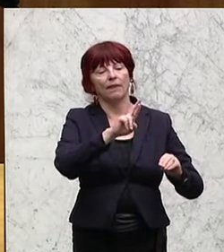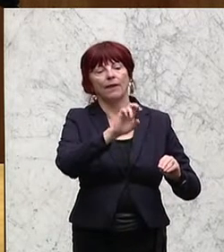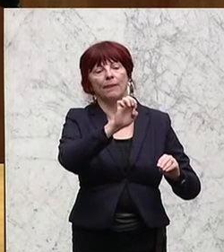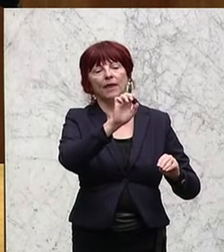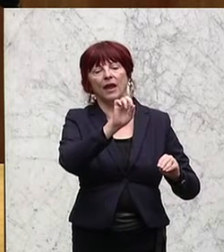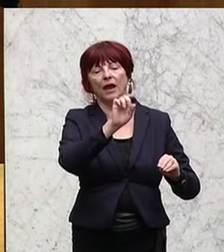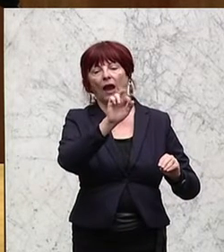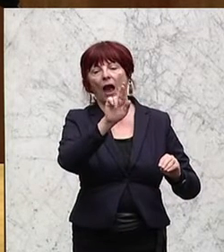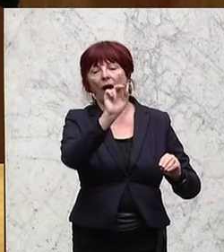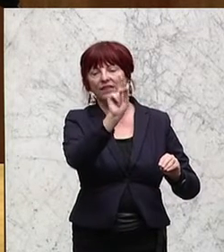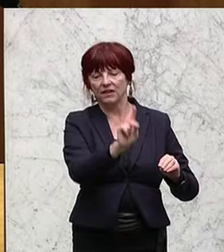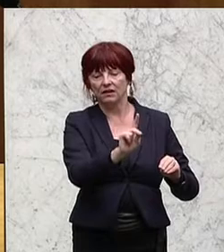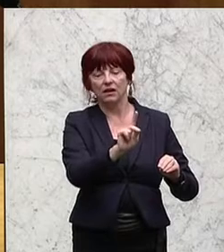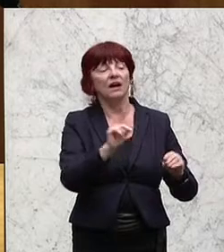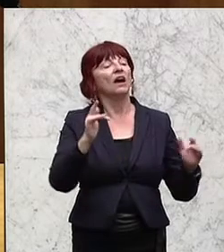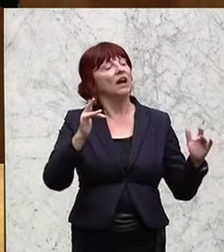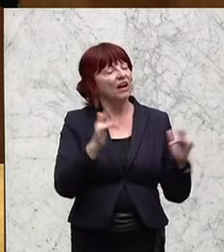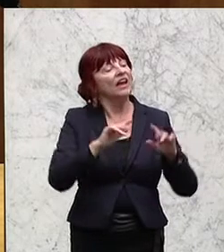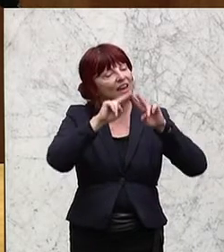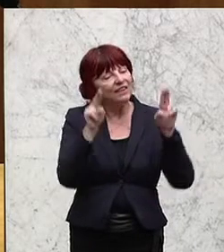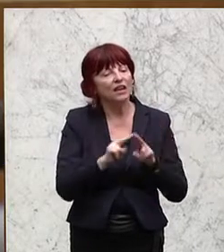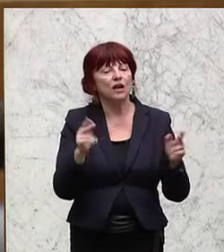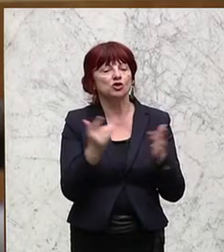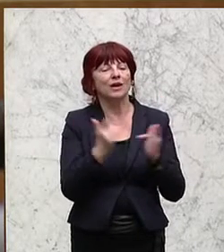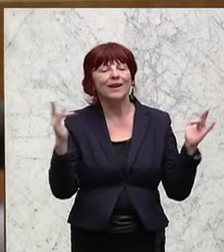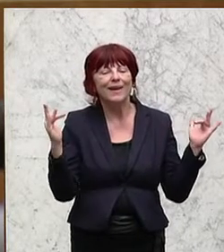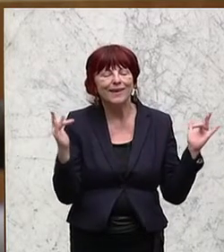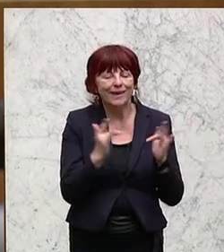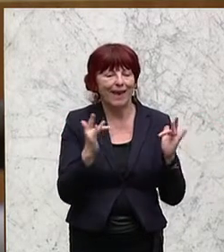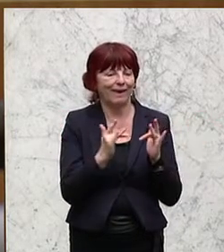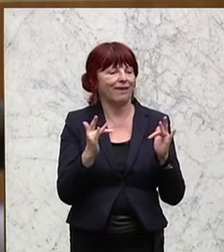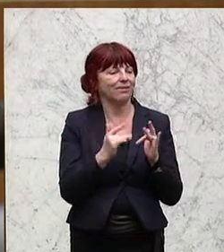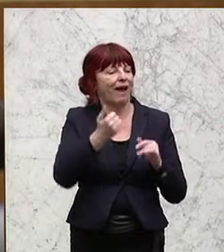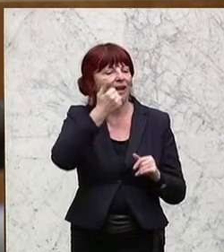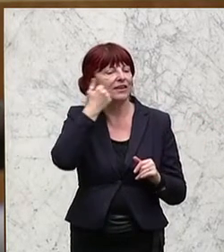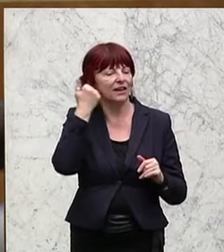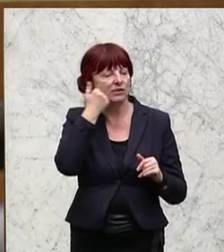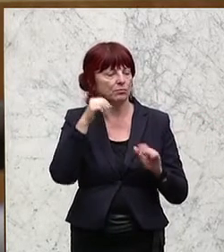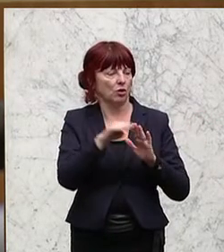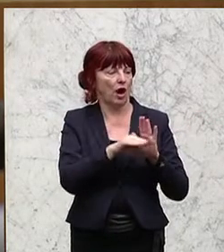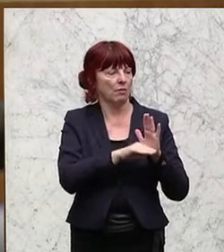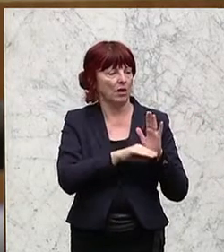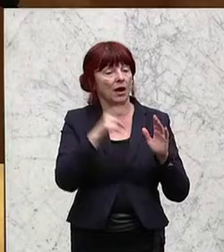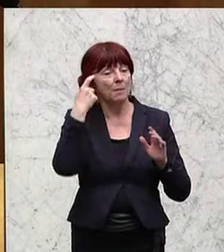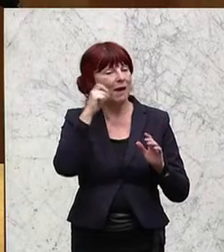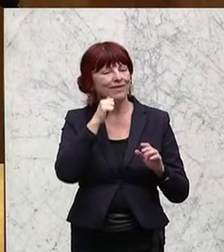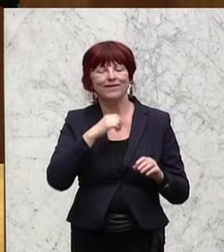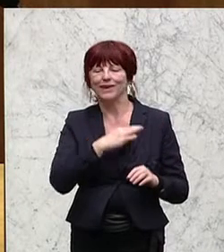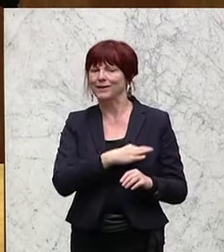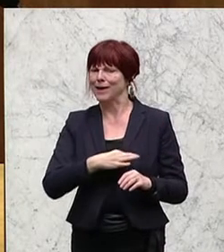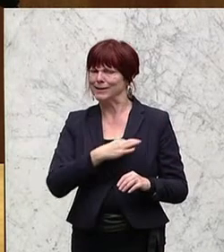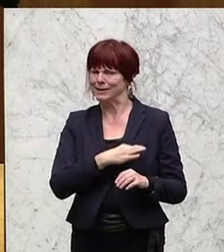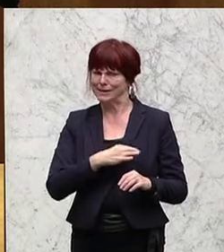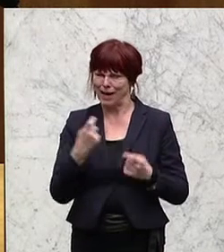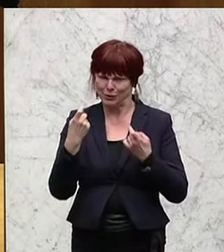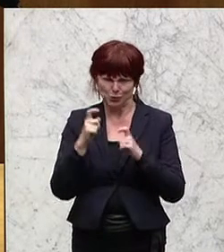international bewährt hat mit der Radikalisierungsprogrammen und der nicht gleichzusetzen ist mit einer seelsorglichen Beteuerung. Das ist was anderes, das muss man auch